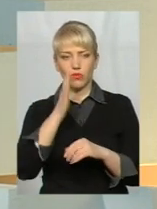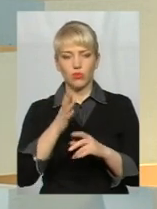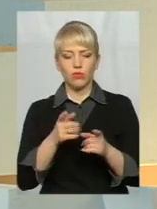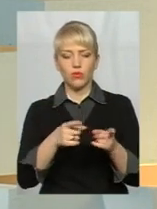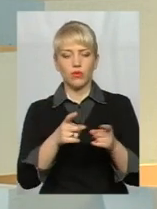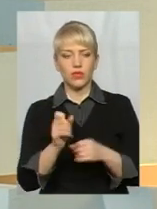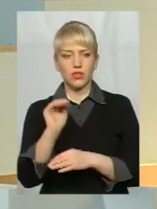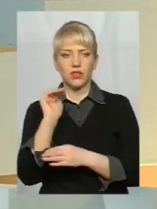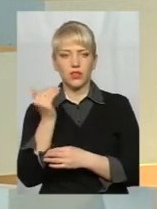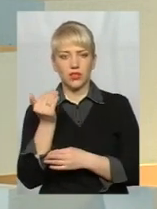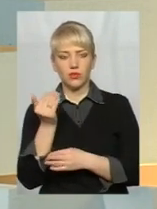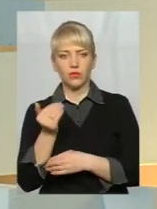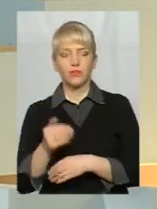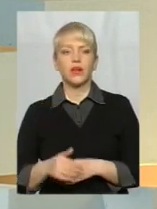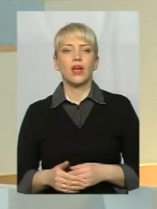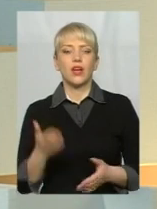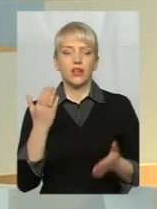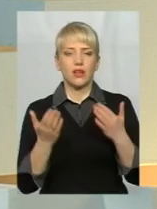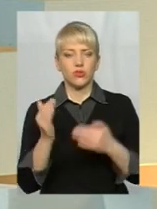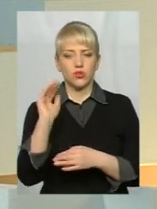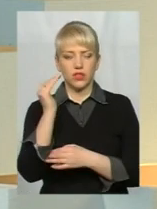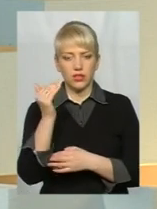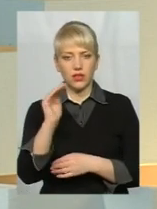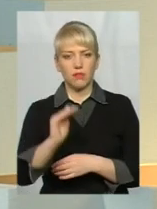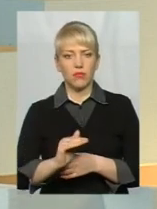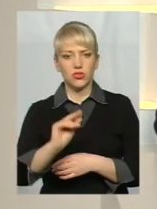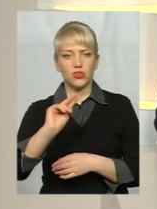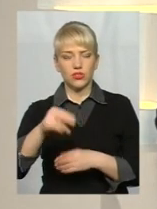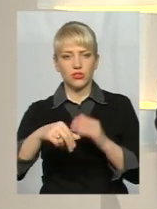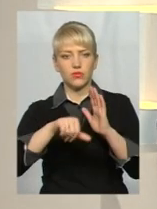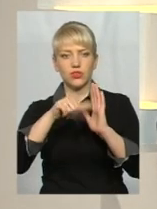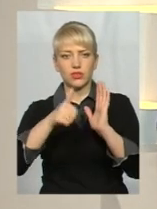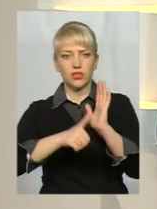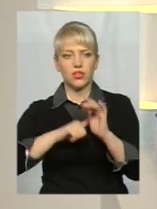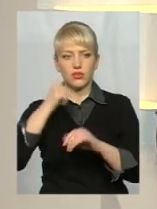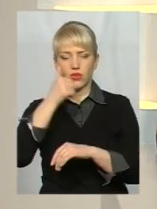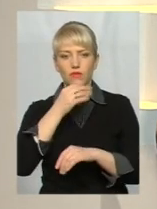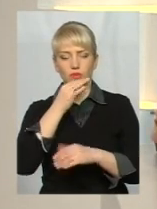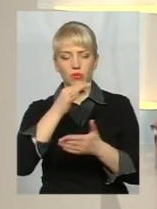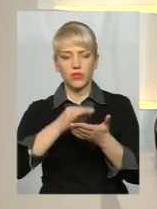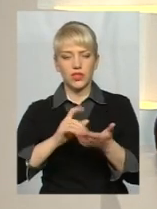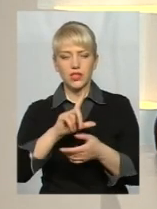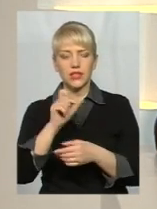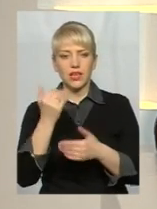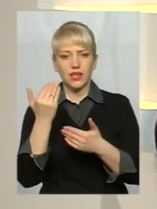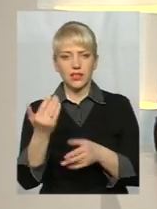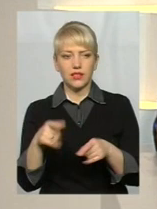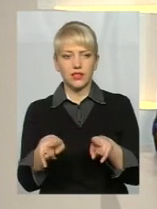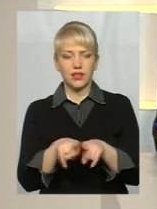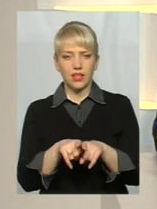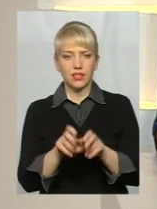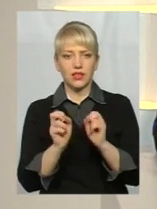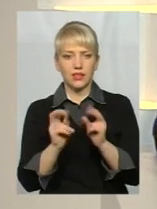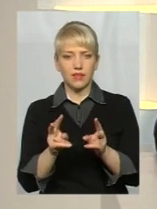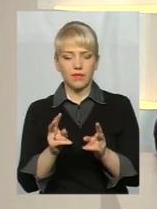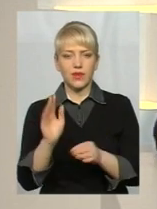дитину. Тобто, якщо дитина молодше 16 років, то відповідальність за її отакі екстремальні прогулянки несуть